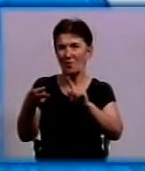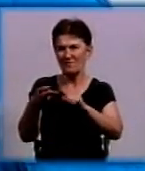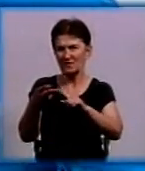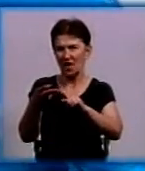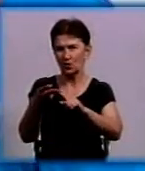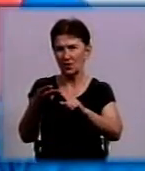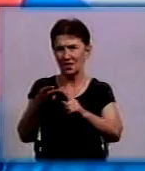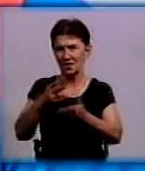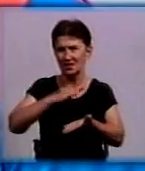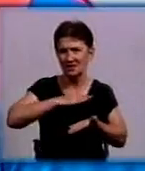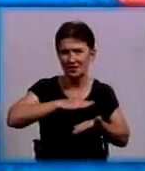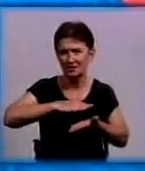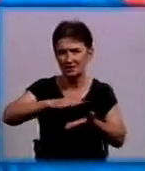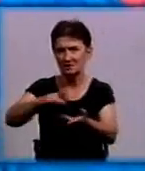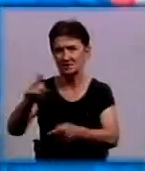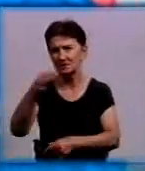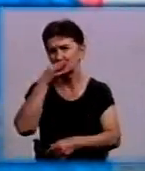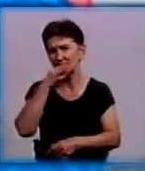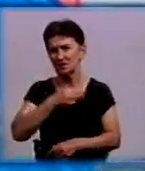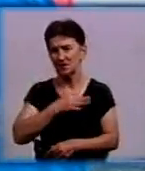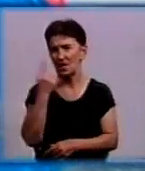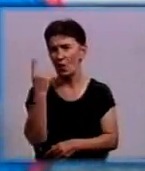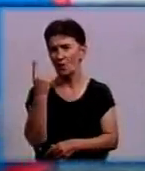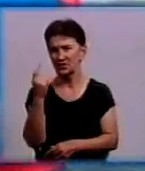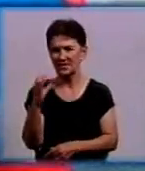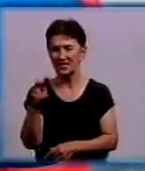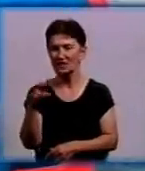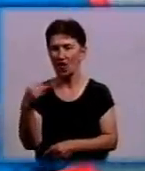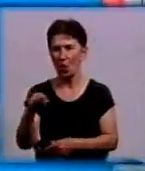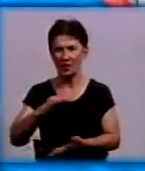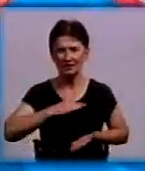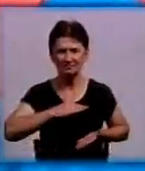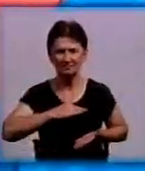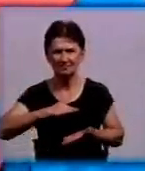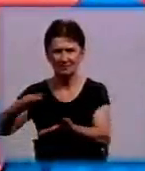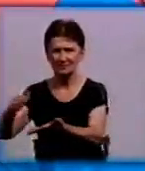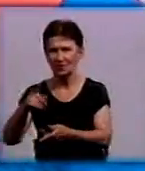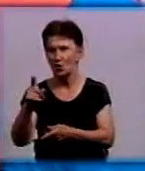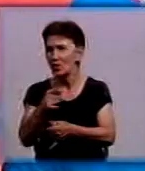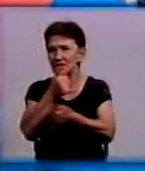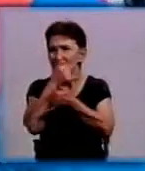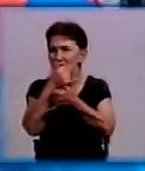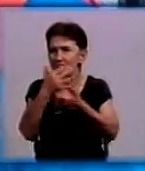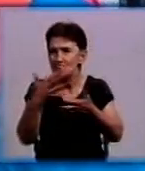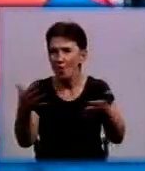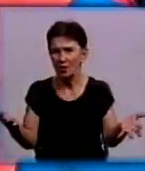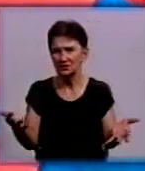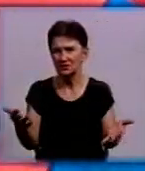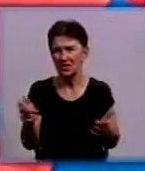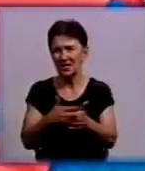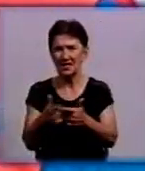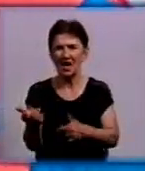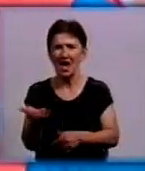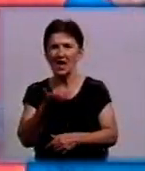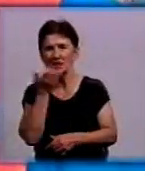тут один слой сказали. Ніяк вона не може, допустим, али теплосіт, али